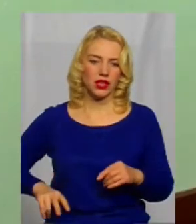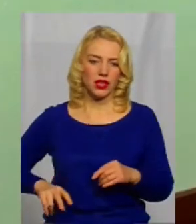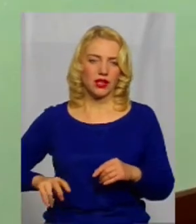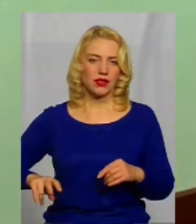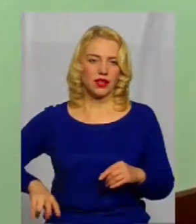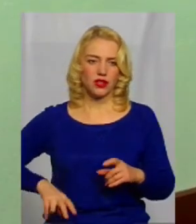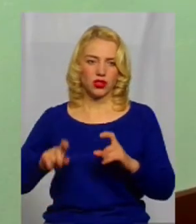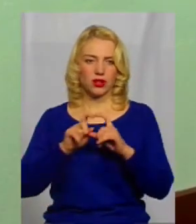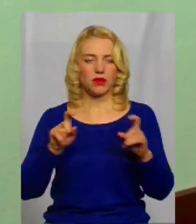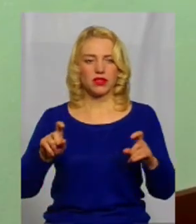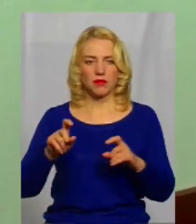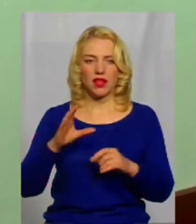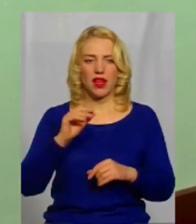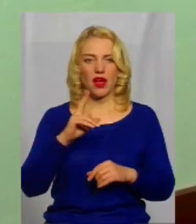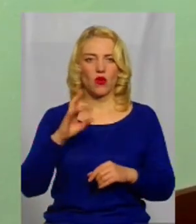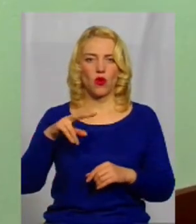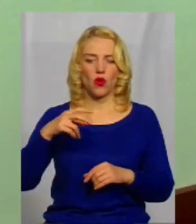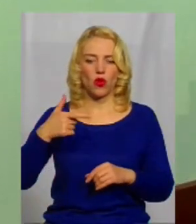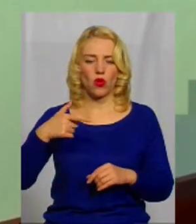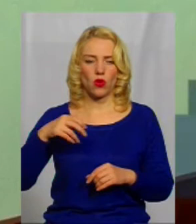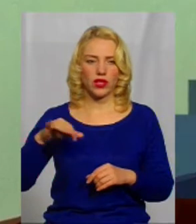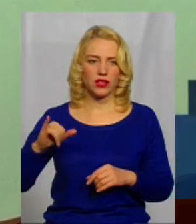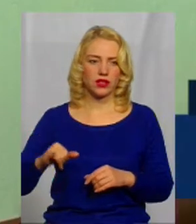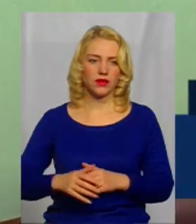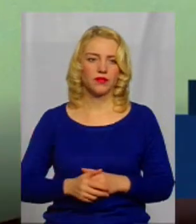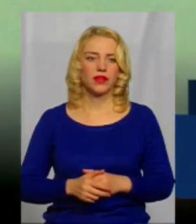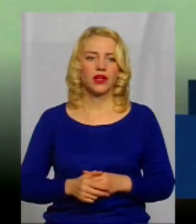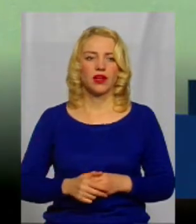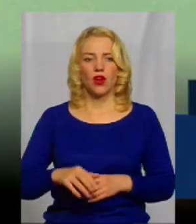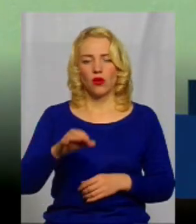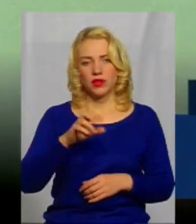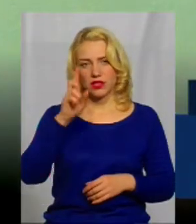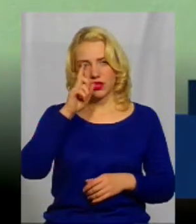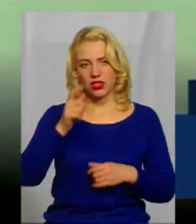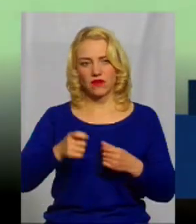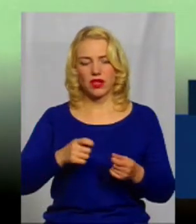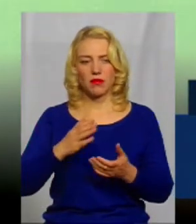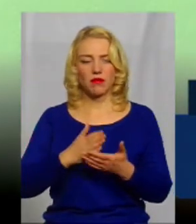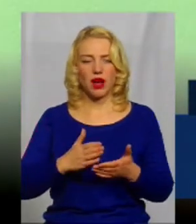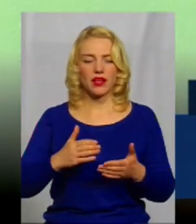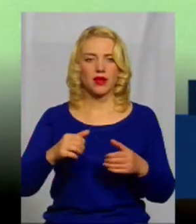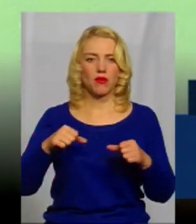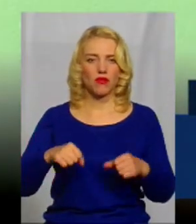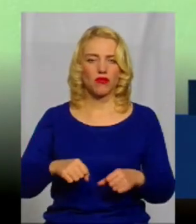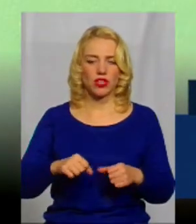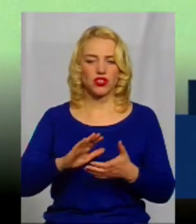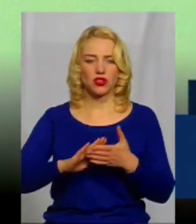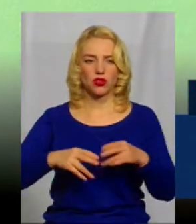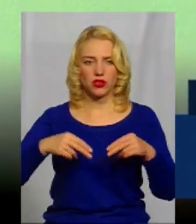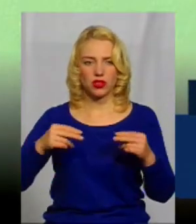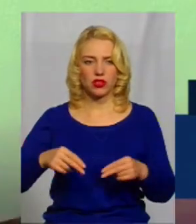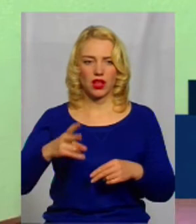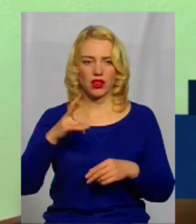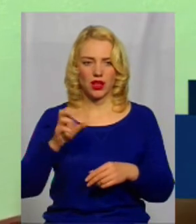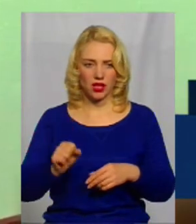Хмельницької облдержадміністрації Тетяна Дзюблюк. Обласна державна адміністрація має повноваження заключати дані договора на